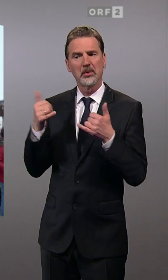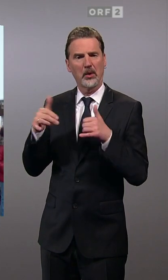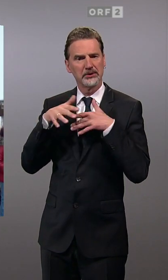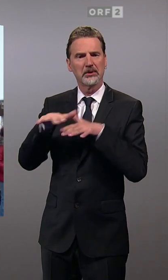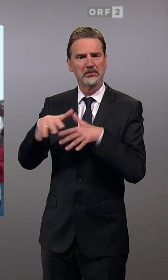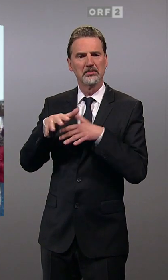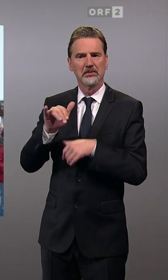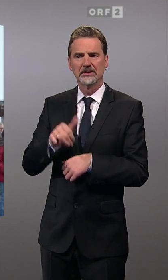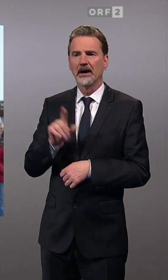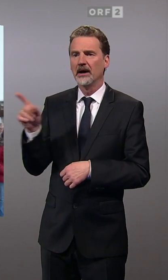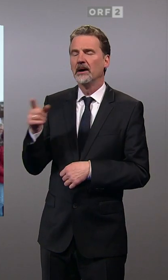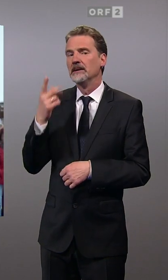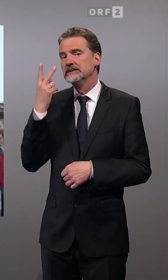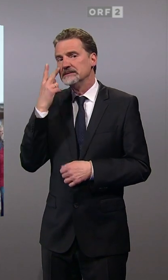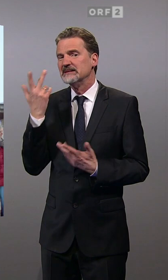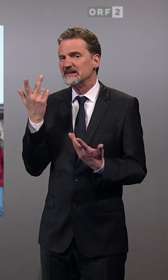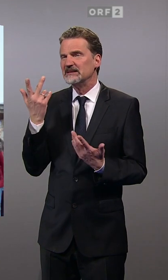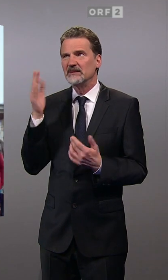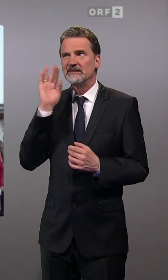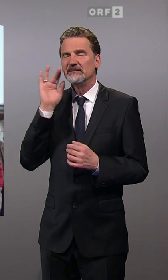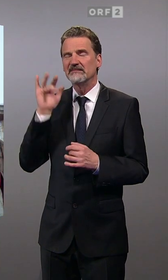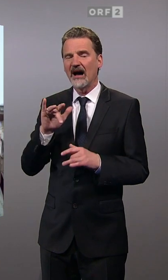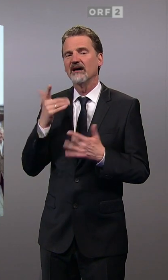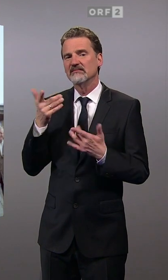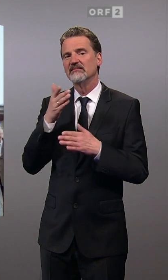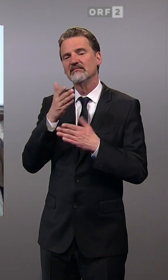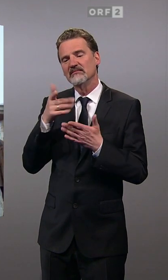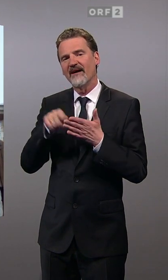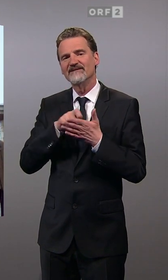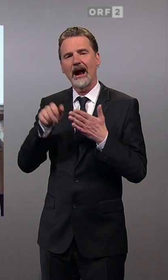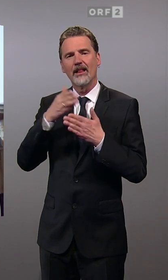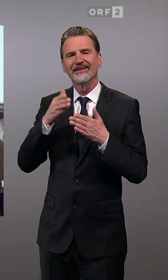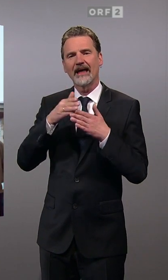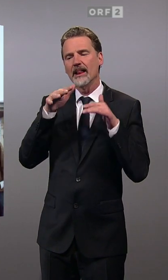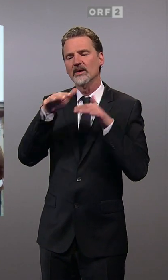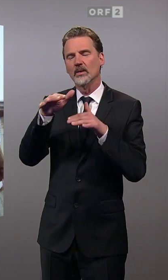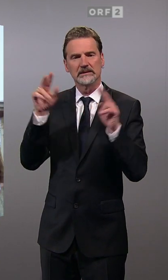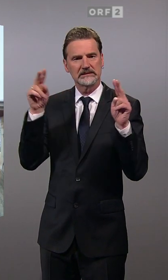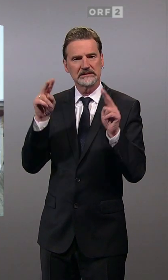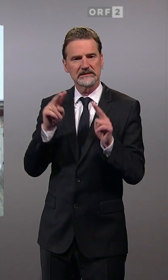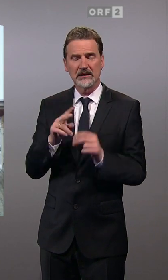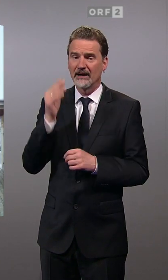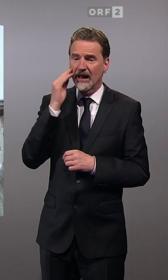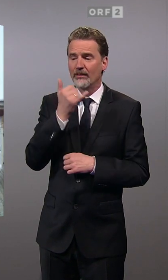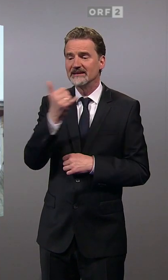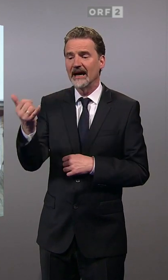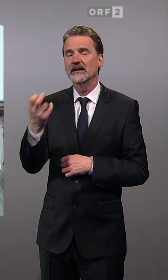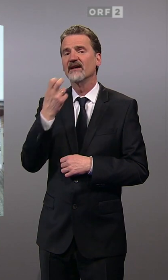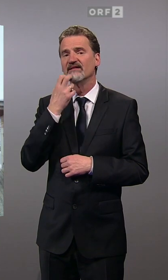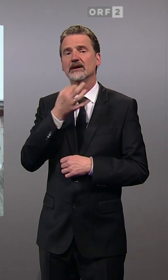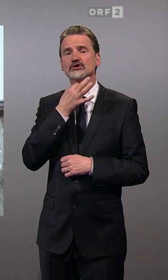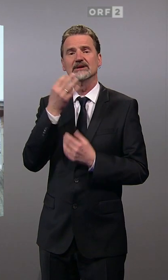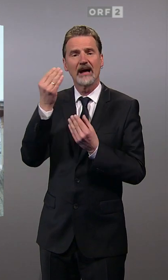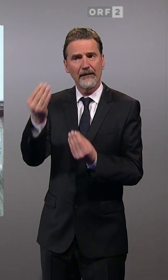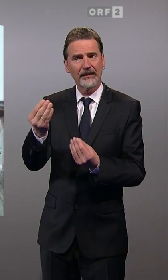sind bekannt, dass die Wahlbeteiligung abbärmlich gesunken ist, aber ich glaube, jeder, der mitbestimmen will und jeder, der seine Interessen